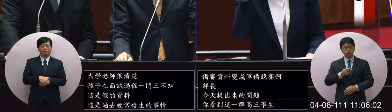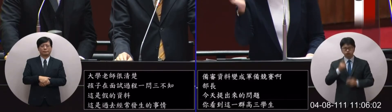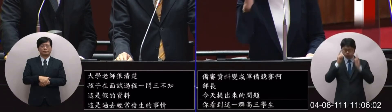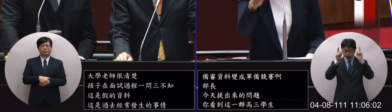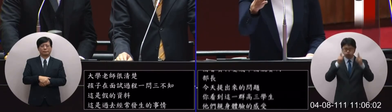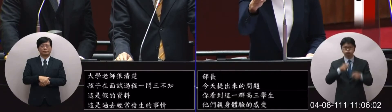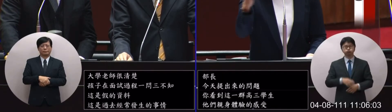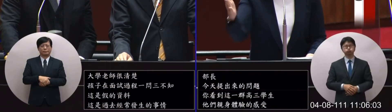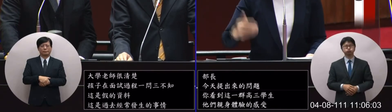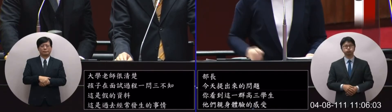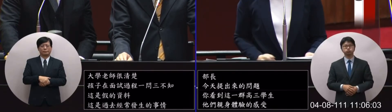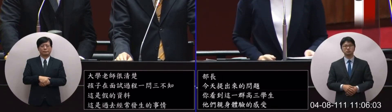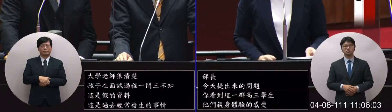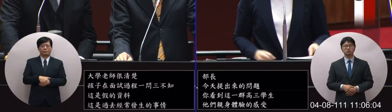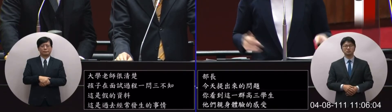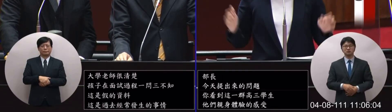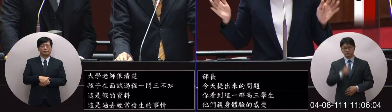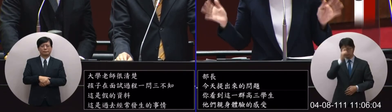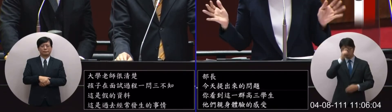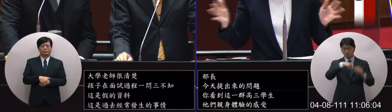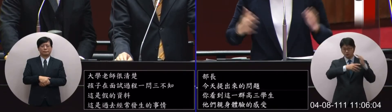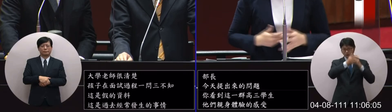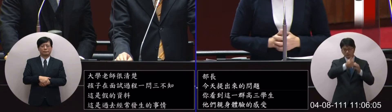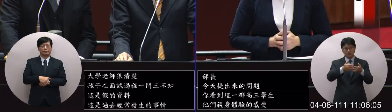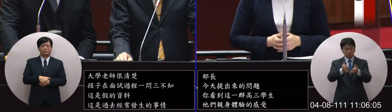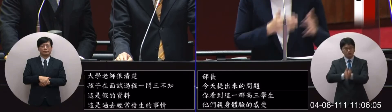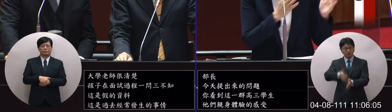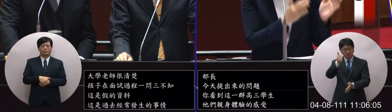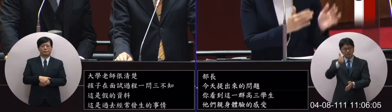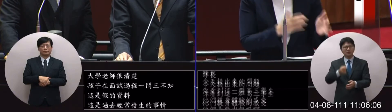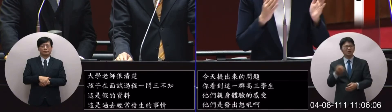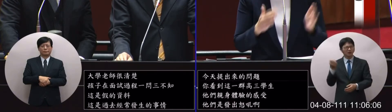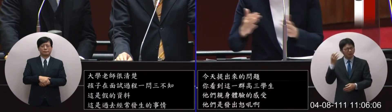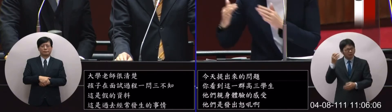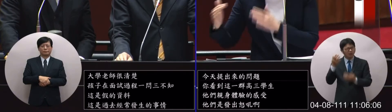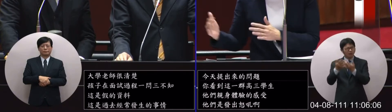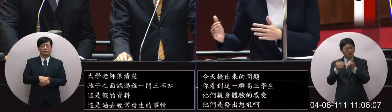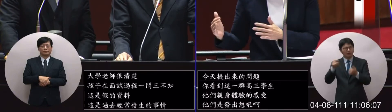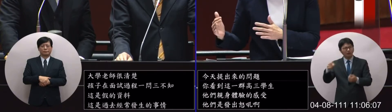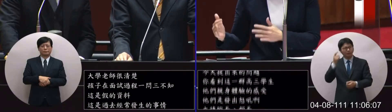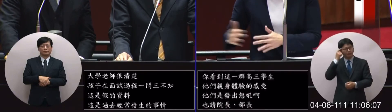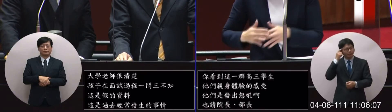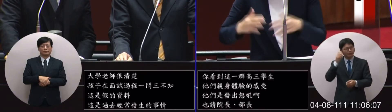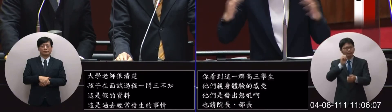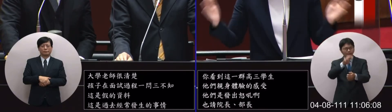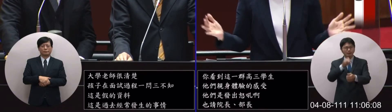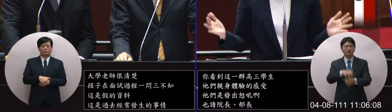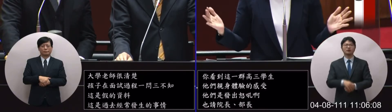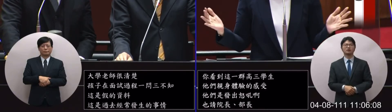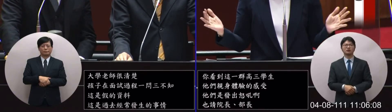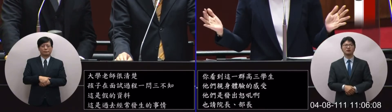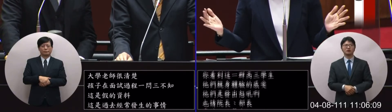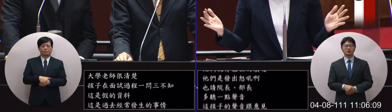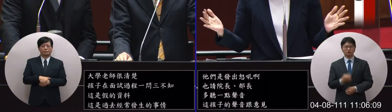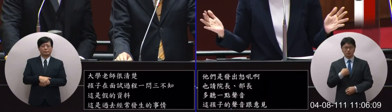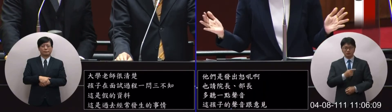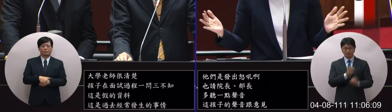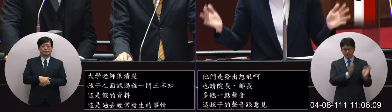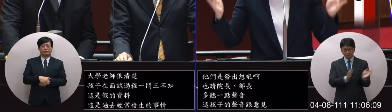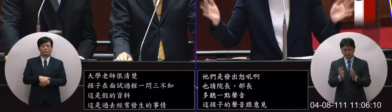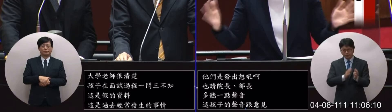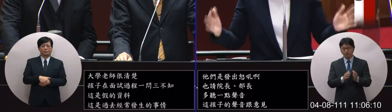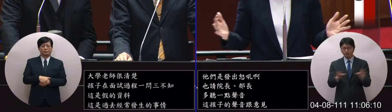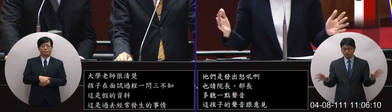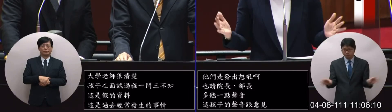也請院長 部長多聽一點聲音這孩子的聲音跟意見我們盤整一下好不好